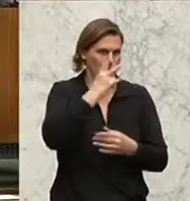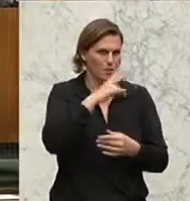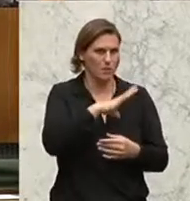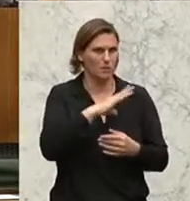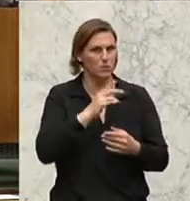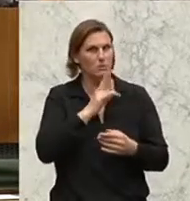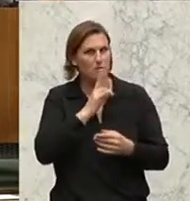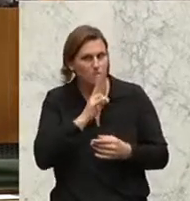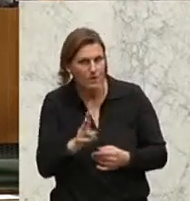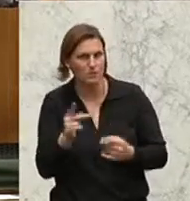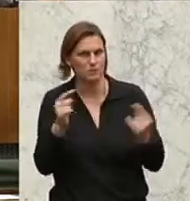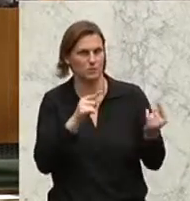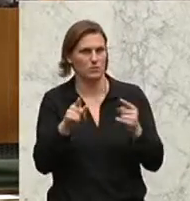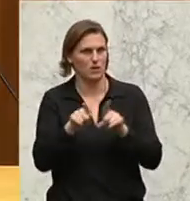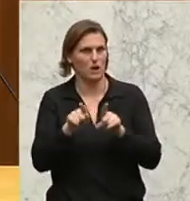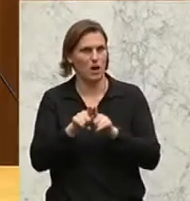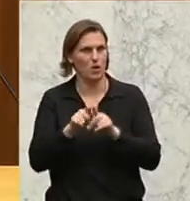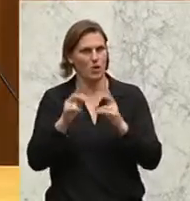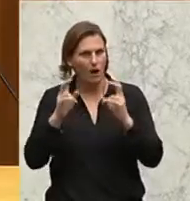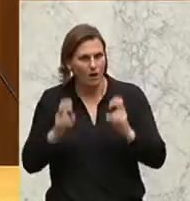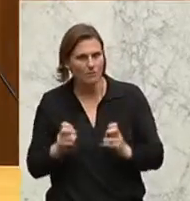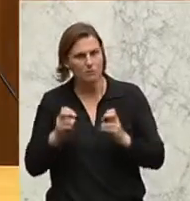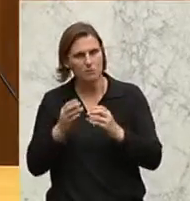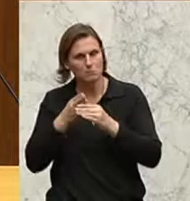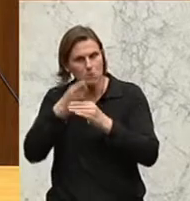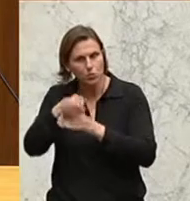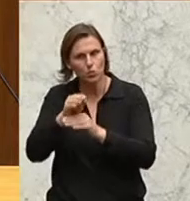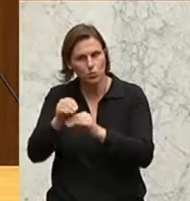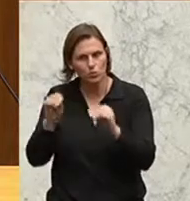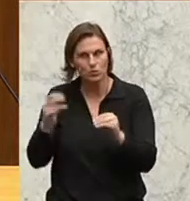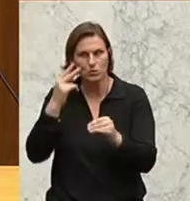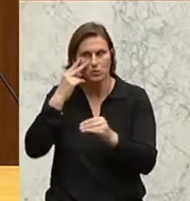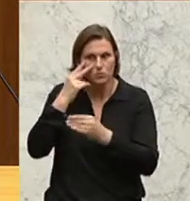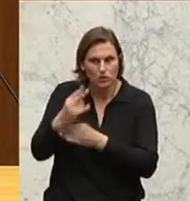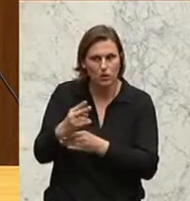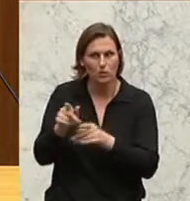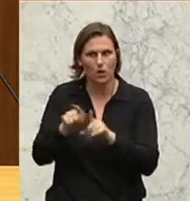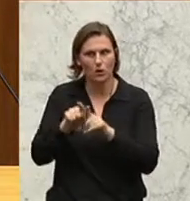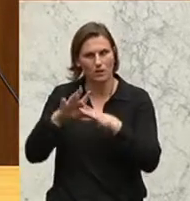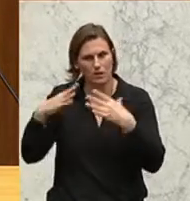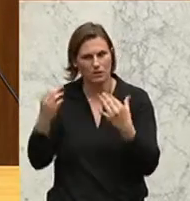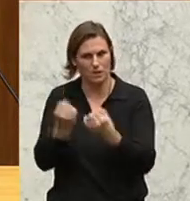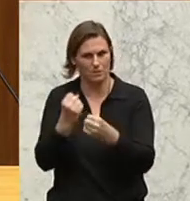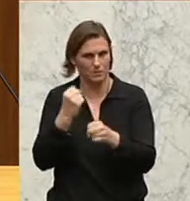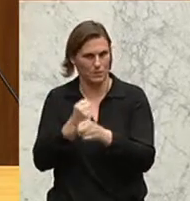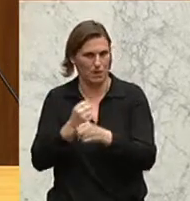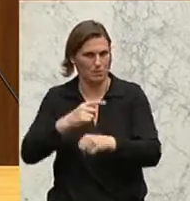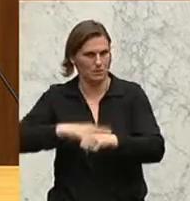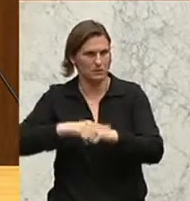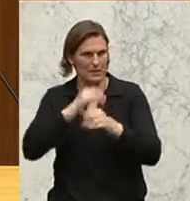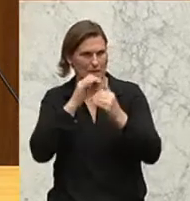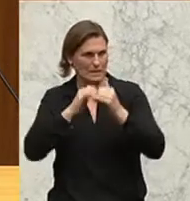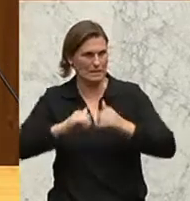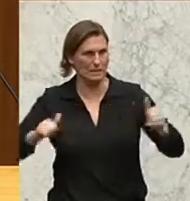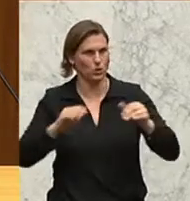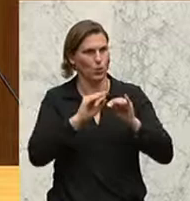einmal diskutieren mit der Anwesenheit in der Klasse, beim Unterricht. Das soll natürlich in Relation stehen zur Gesamtarbeitszeit. Das kann man nicht trennen, denn die